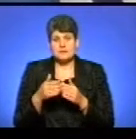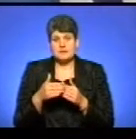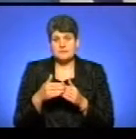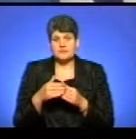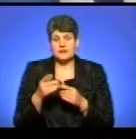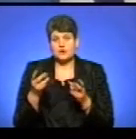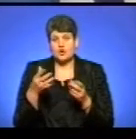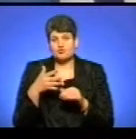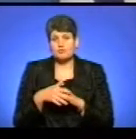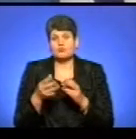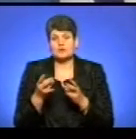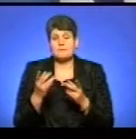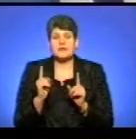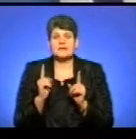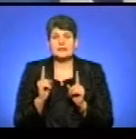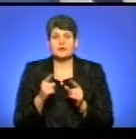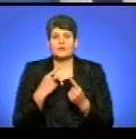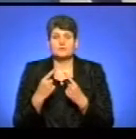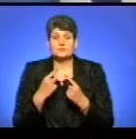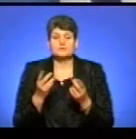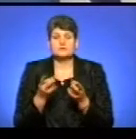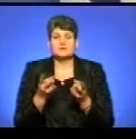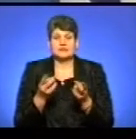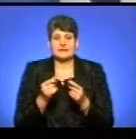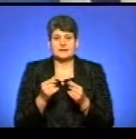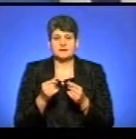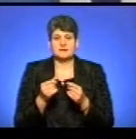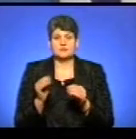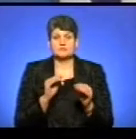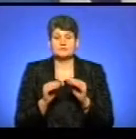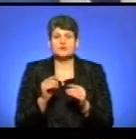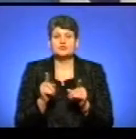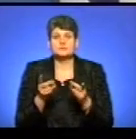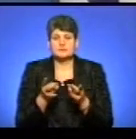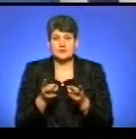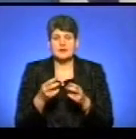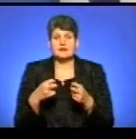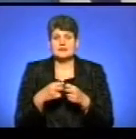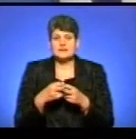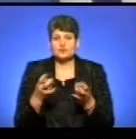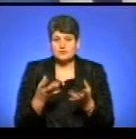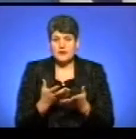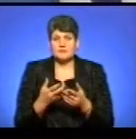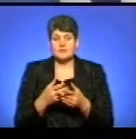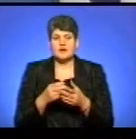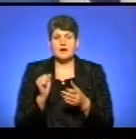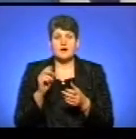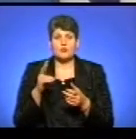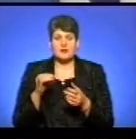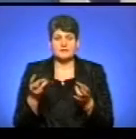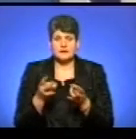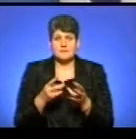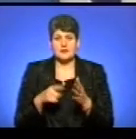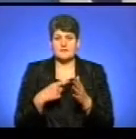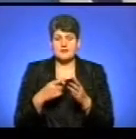розуміють потреби, ми тільки їм координуємо, необхідні запчастини. Ну, потребують, звичайно, резину треба, акумулятори треба, генератори